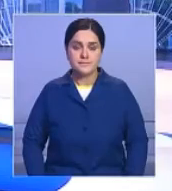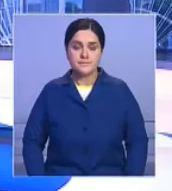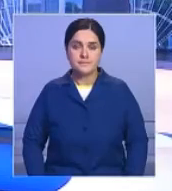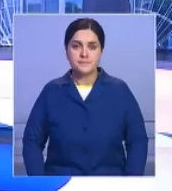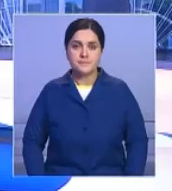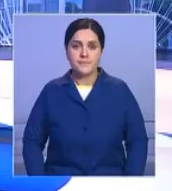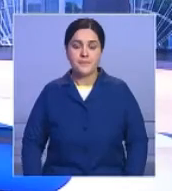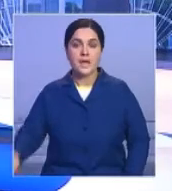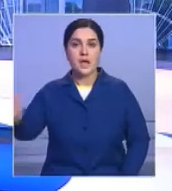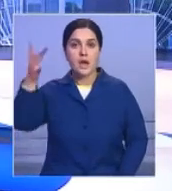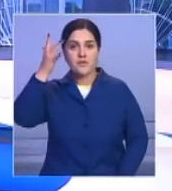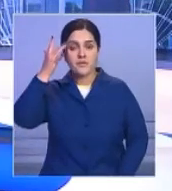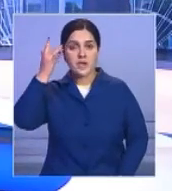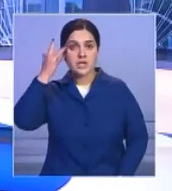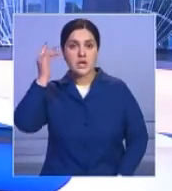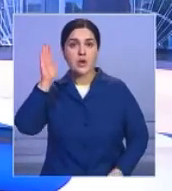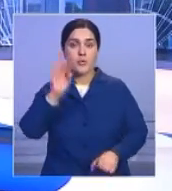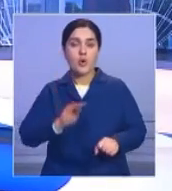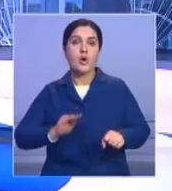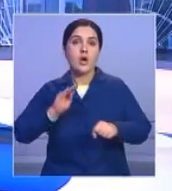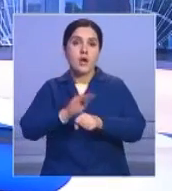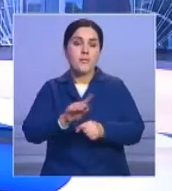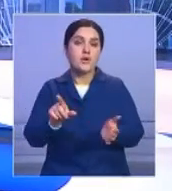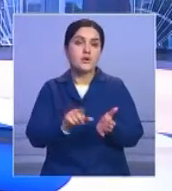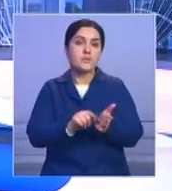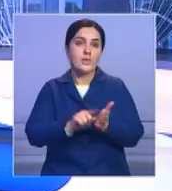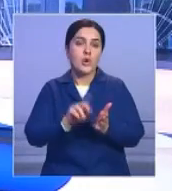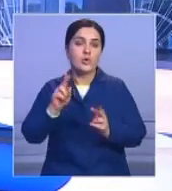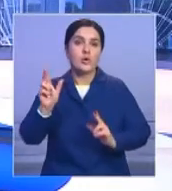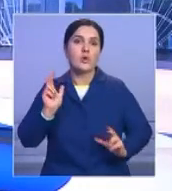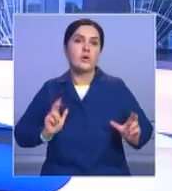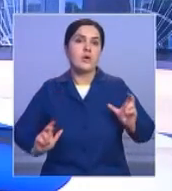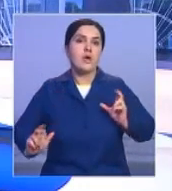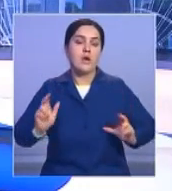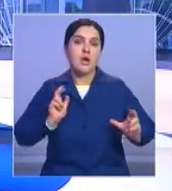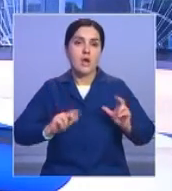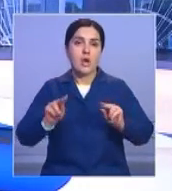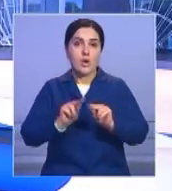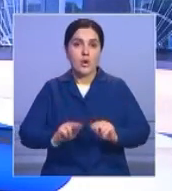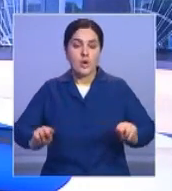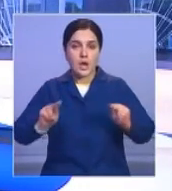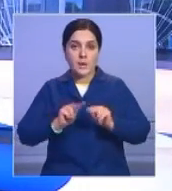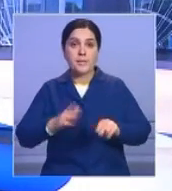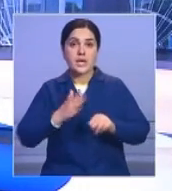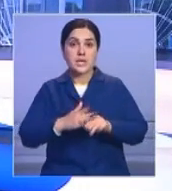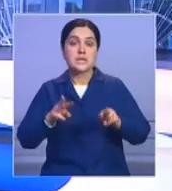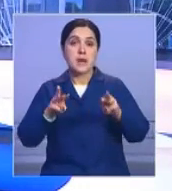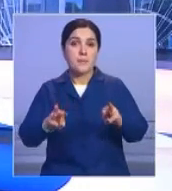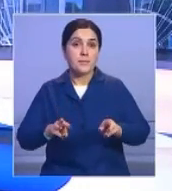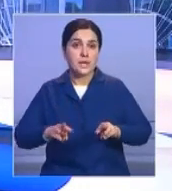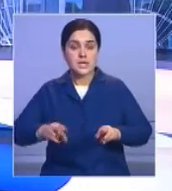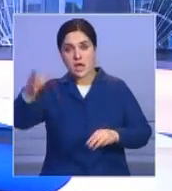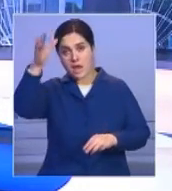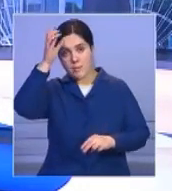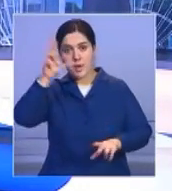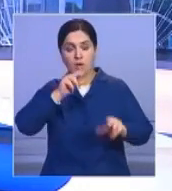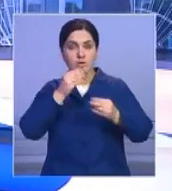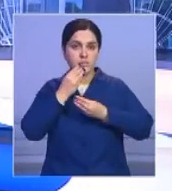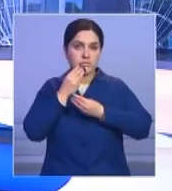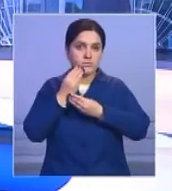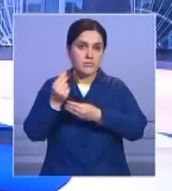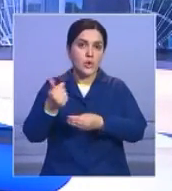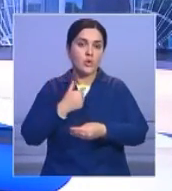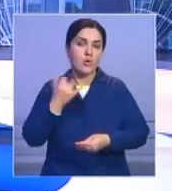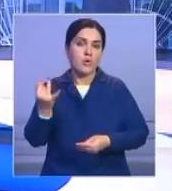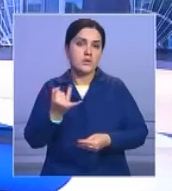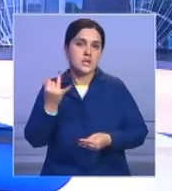В Кыргызстане намерены повысить стипендию студентам педагогических факультетов. Так, в Министерстве образования надеются стимулировать